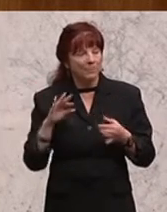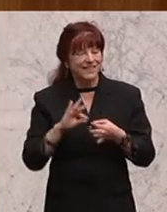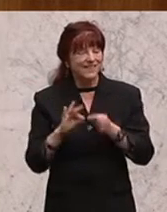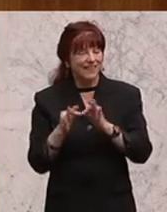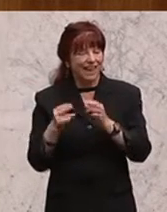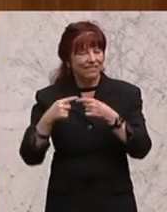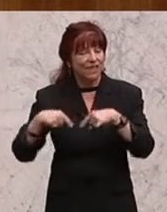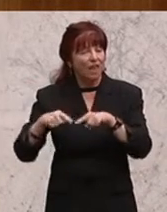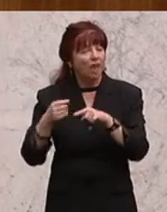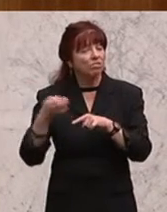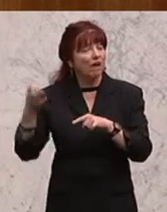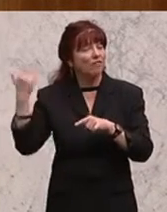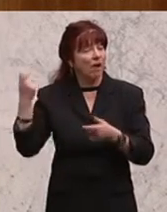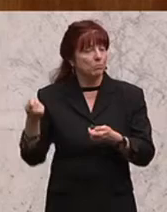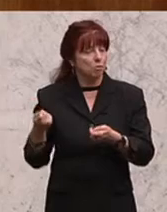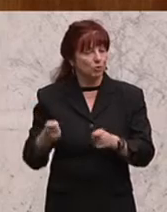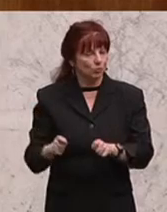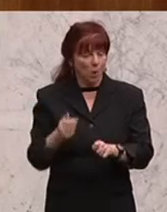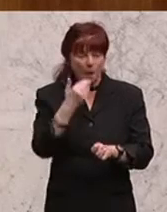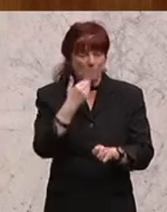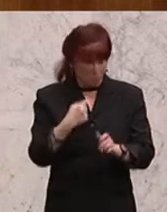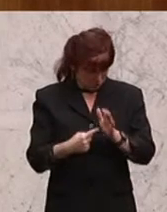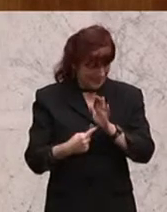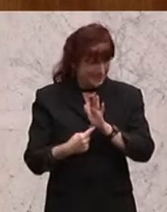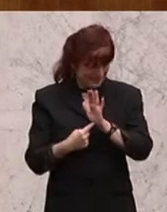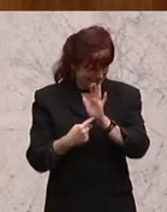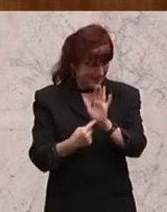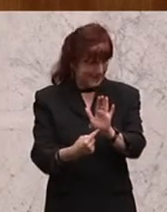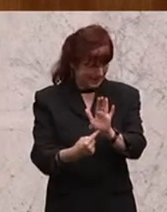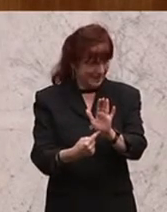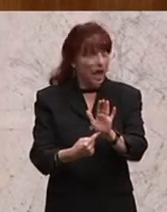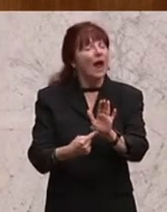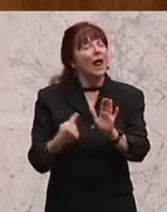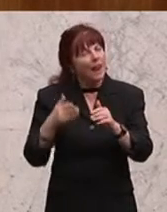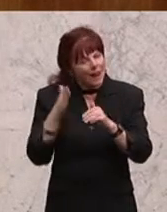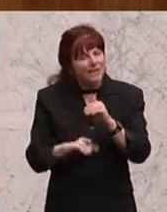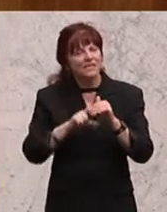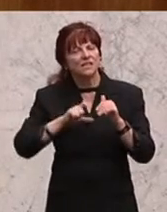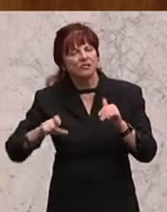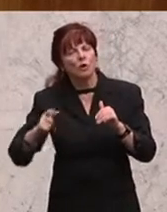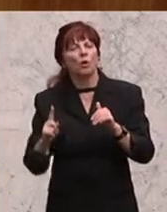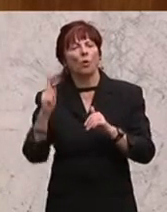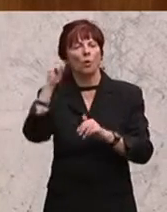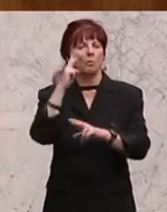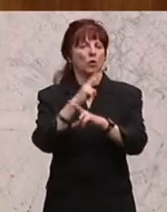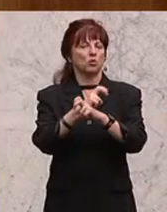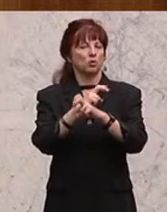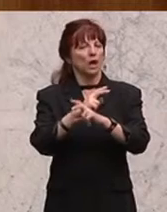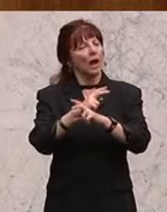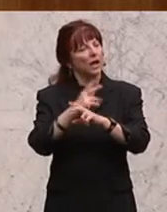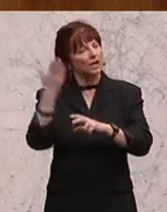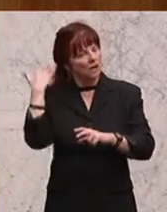darf ich darauf verweisen, dass in letzter Woche in den oberösterreichischen Nachrichten gestanden ist, mein Bundesland, und dazu stehe ich